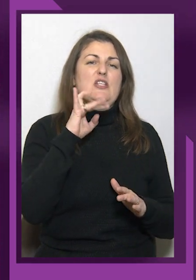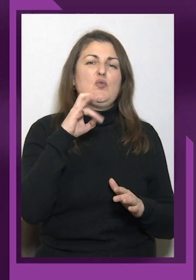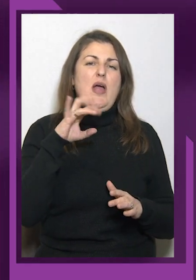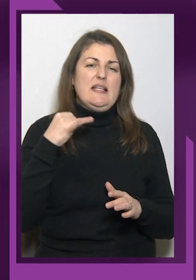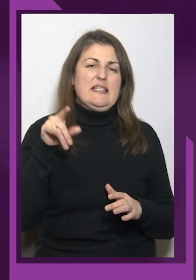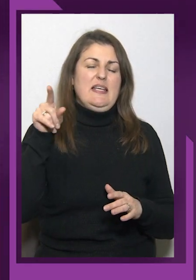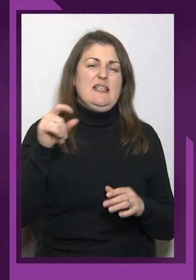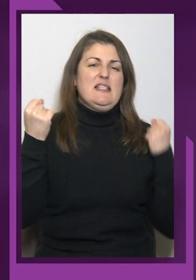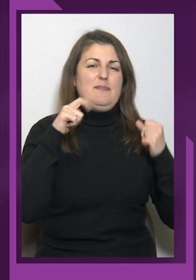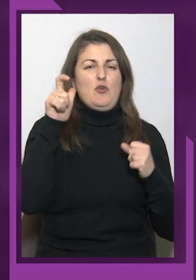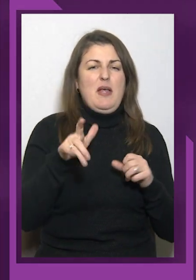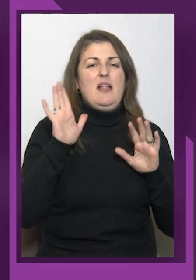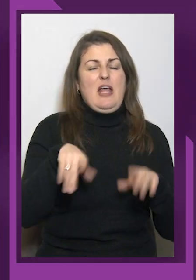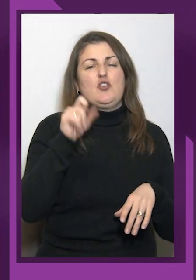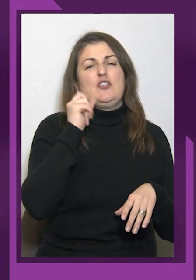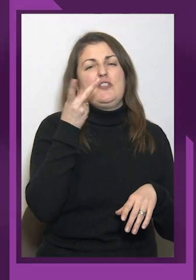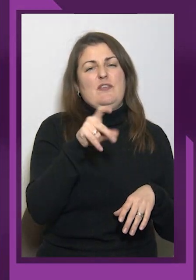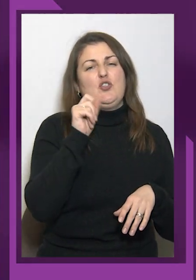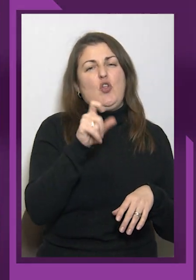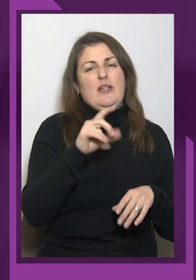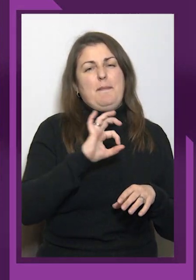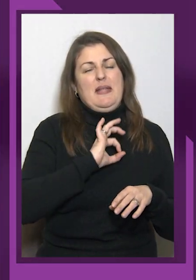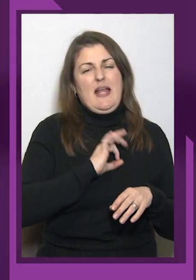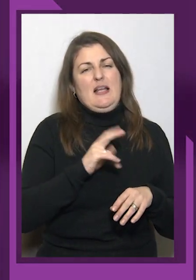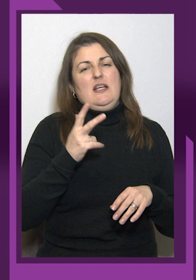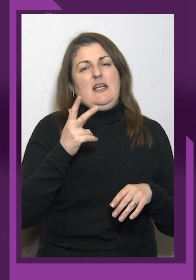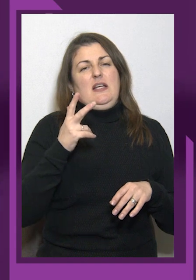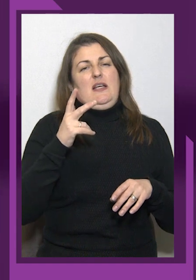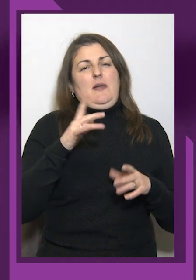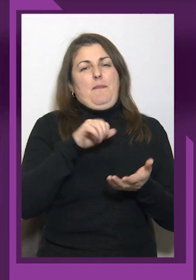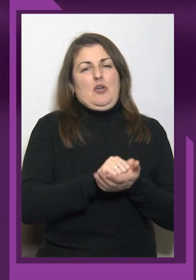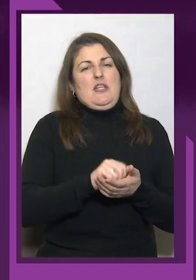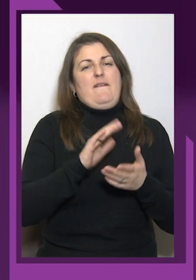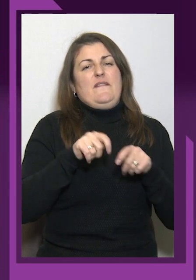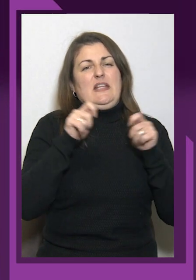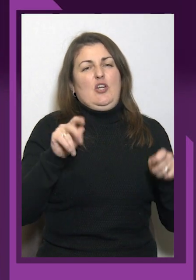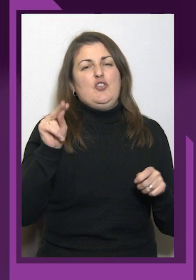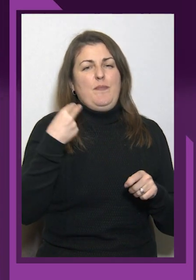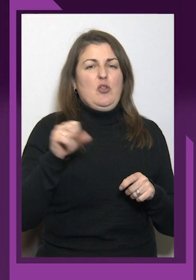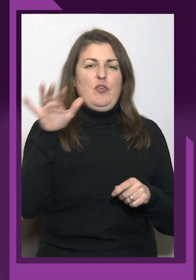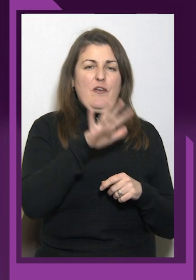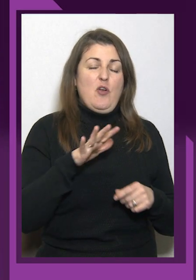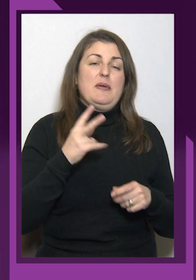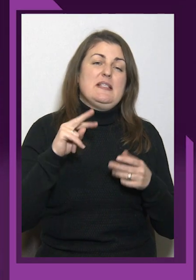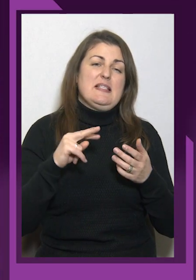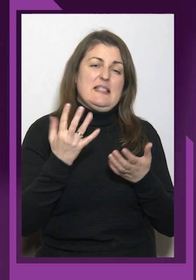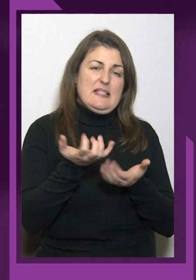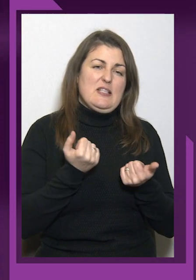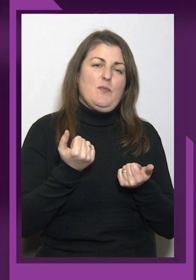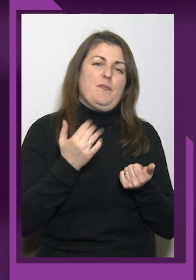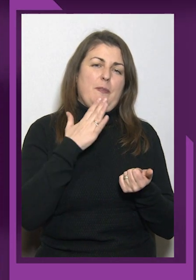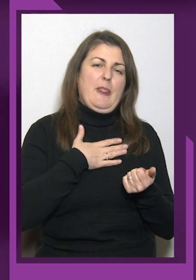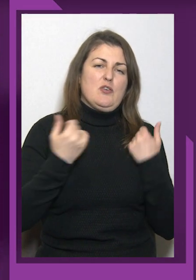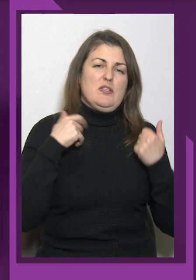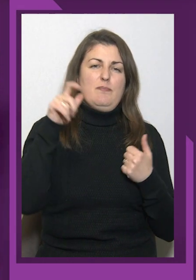чемпіонату Європи та відкритого чемпіонату Європи стали здобутком нашої спортсменки. Я дуже щаслива, що в мене